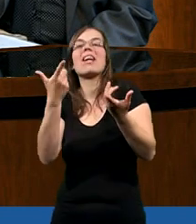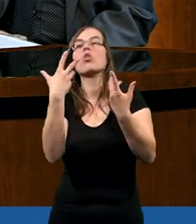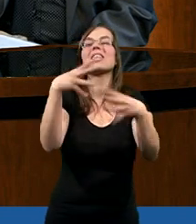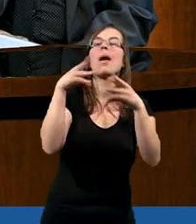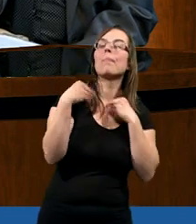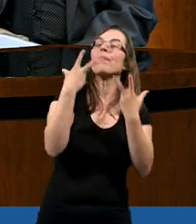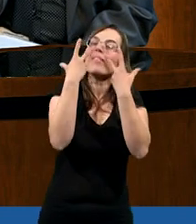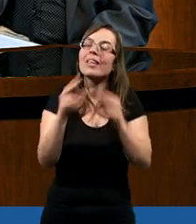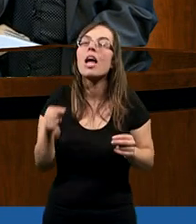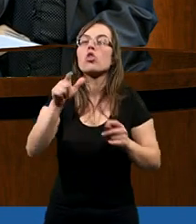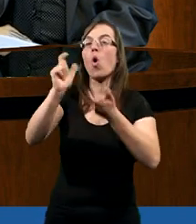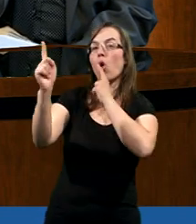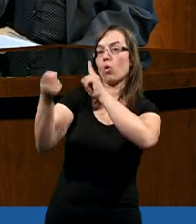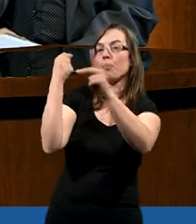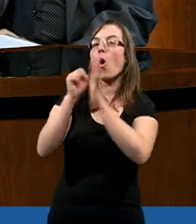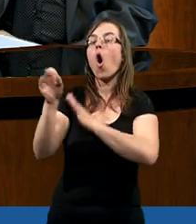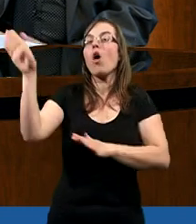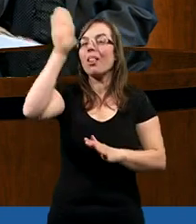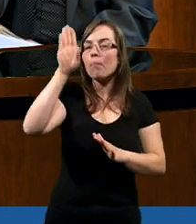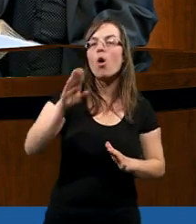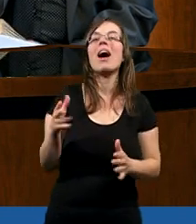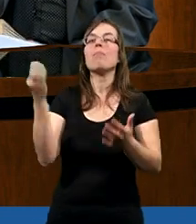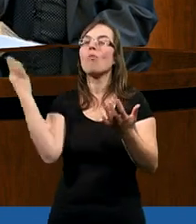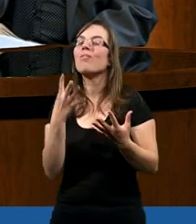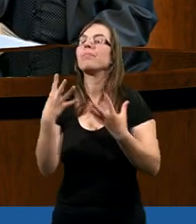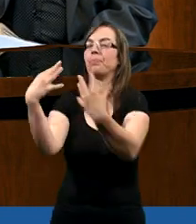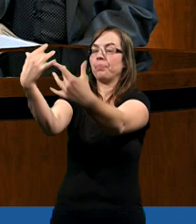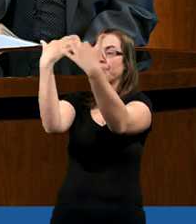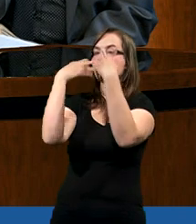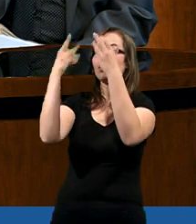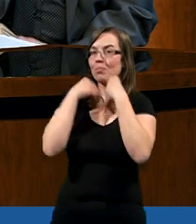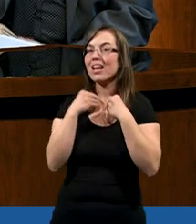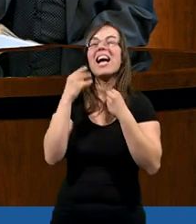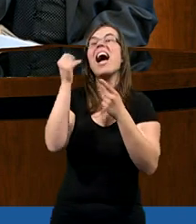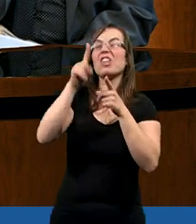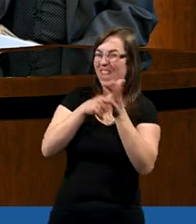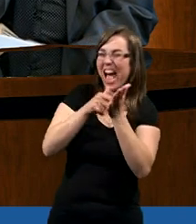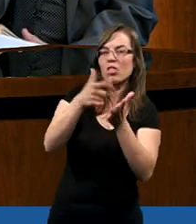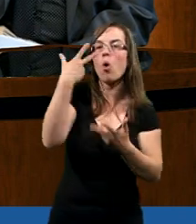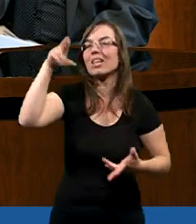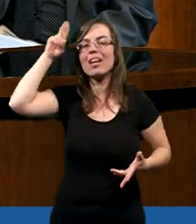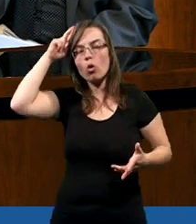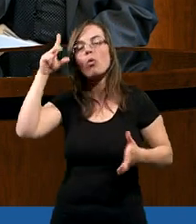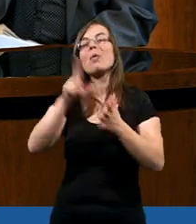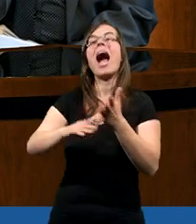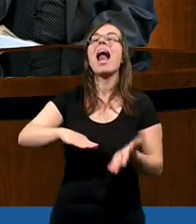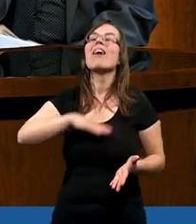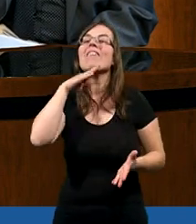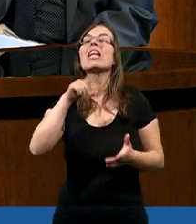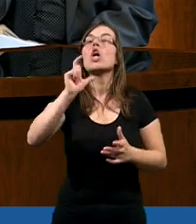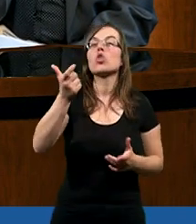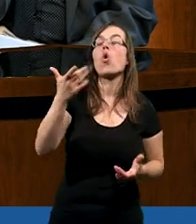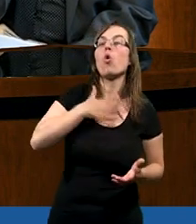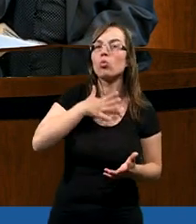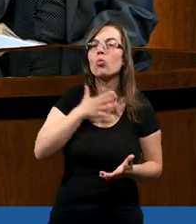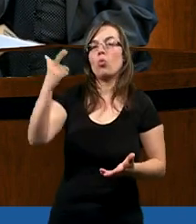bo to, co od Boga pochodzi, to bardzo często jest niezrozumiałe, ale wystarczy nam